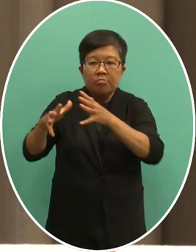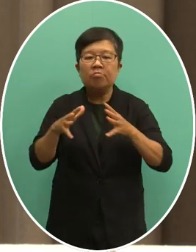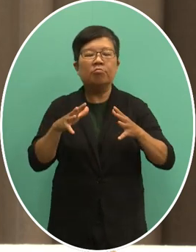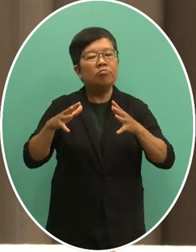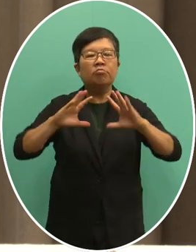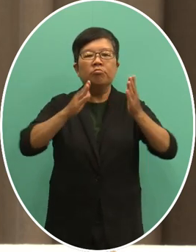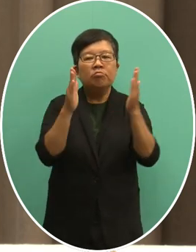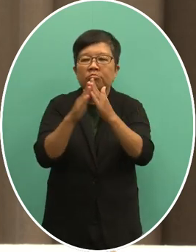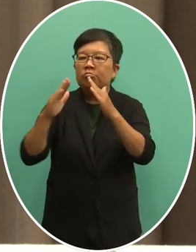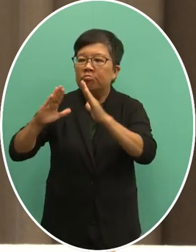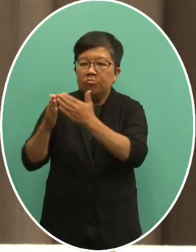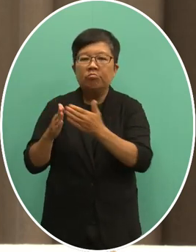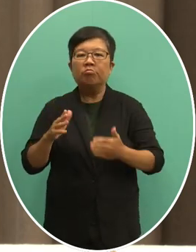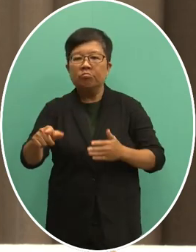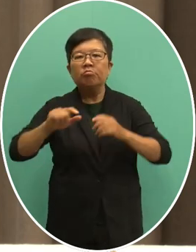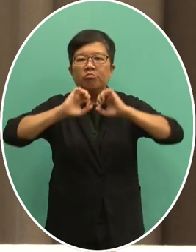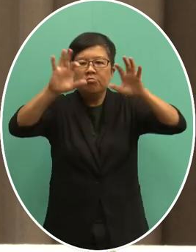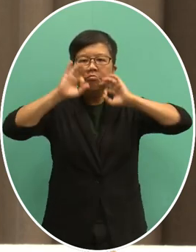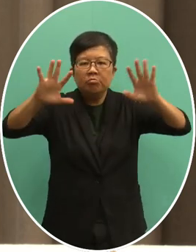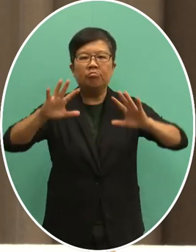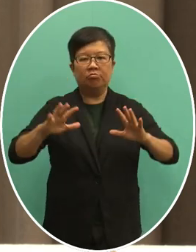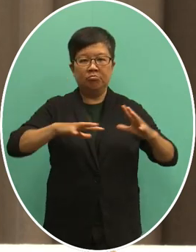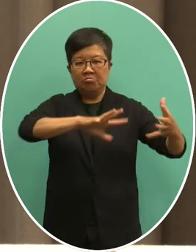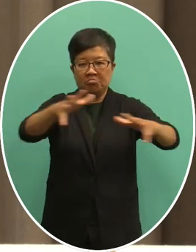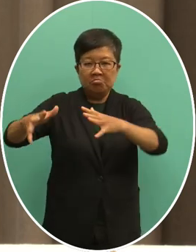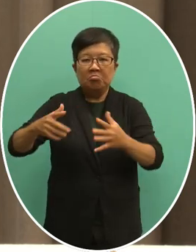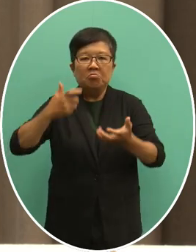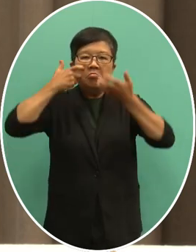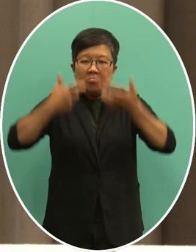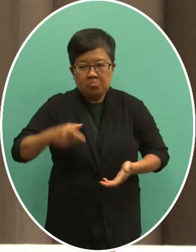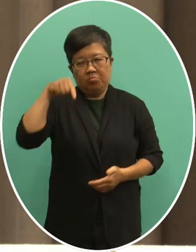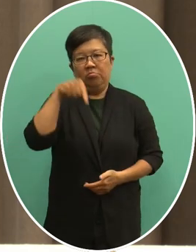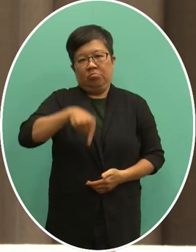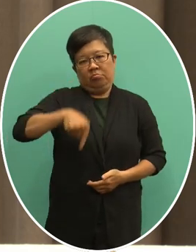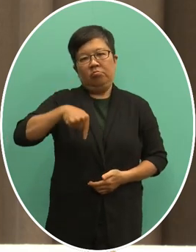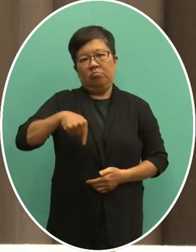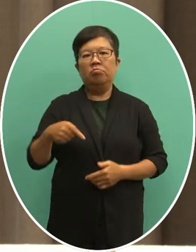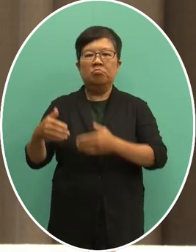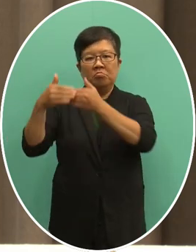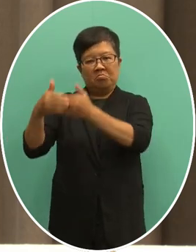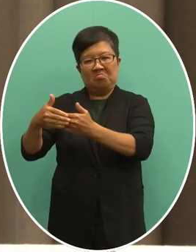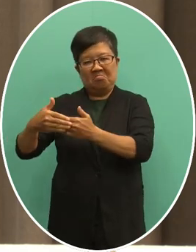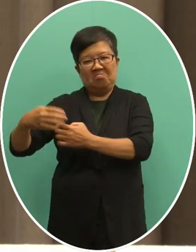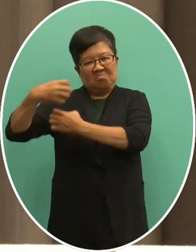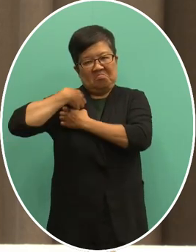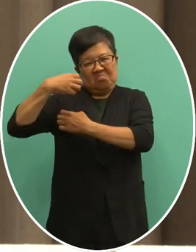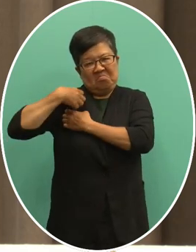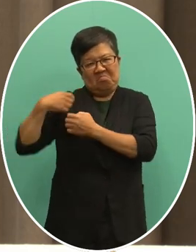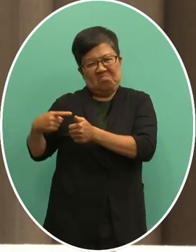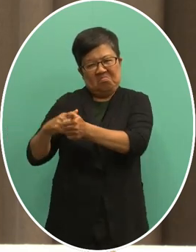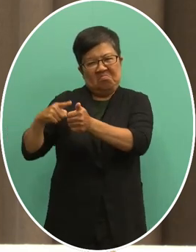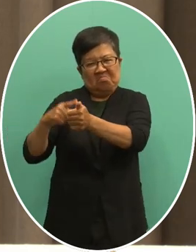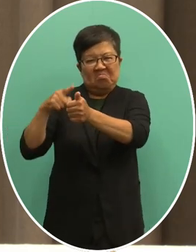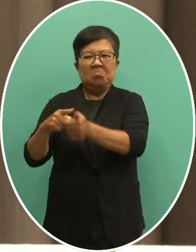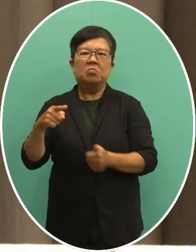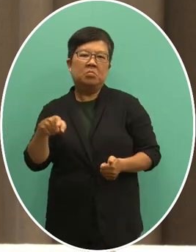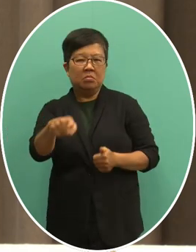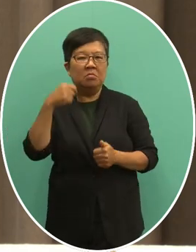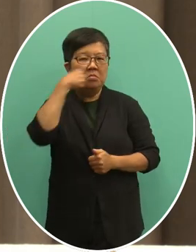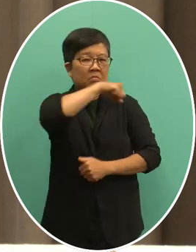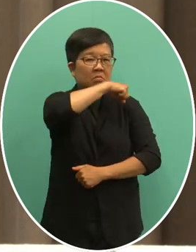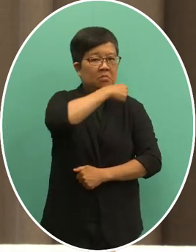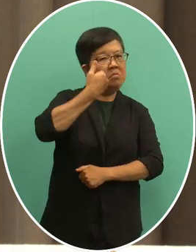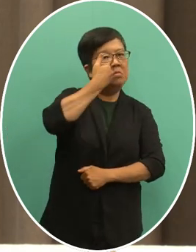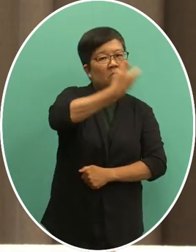呼吁国际社会应该正式谴责中国的军事挑衅破坏台